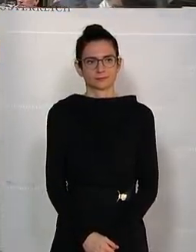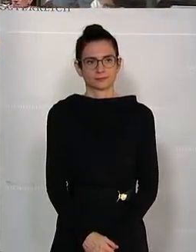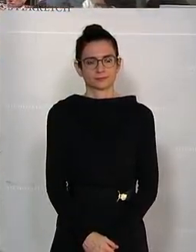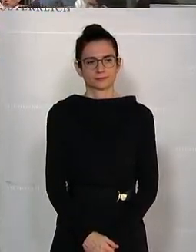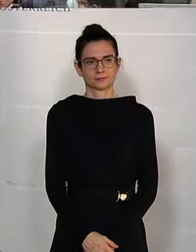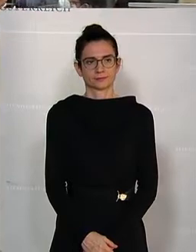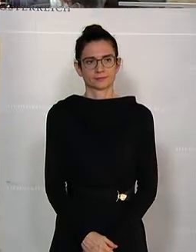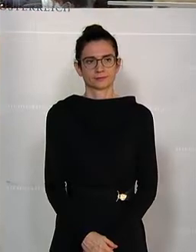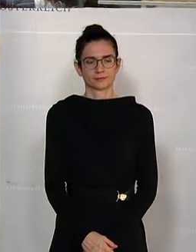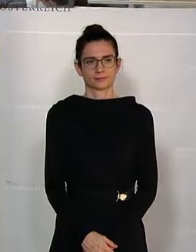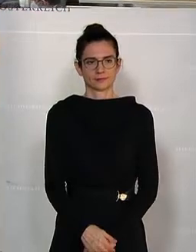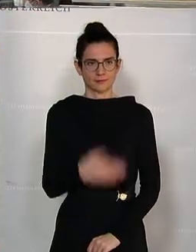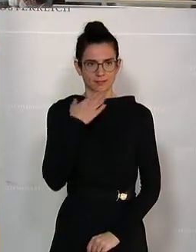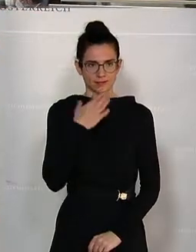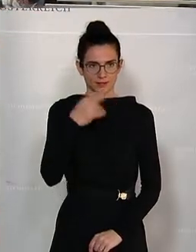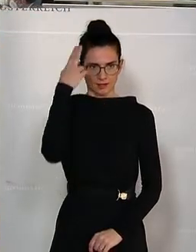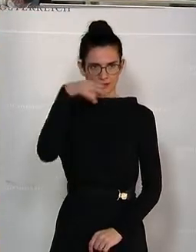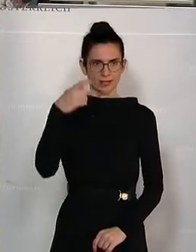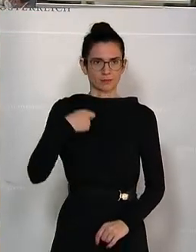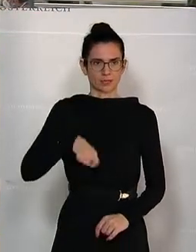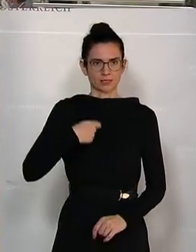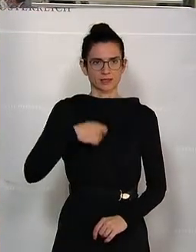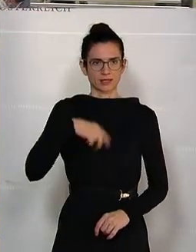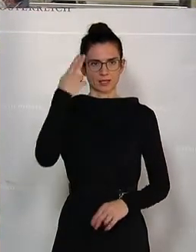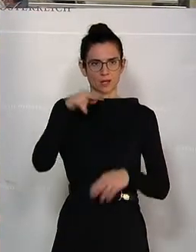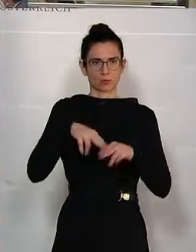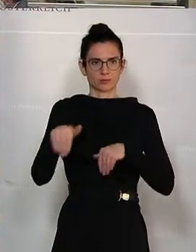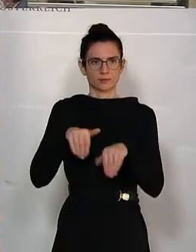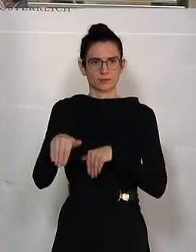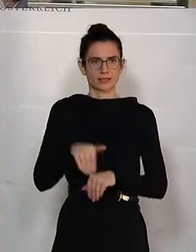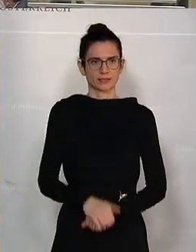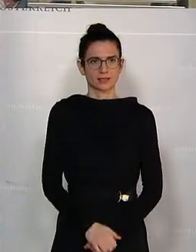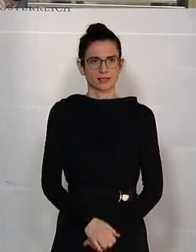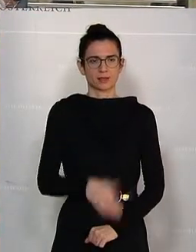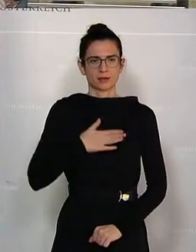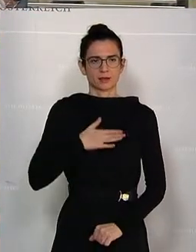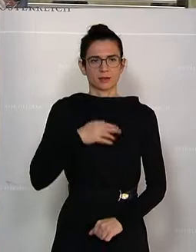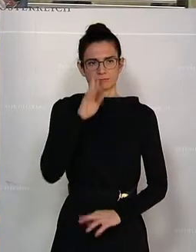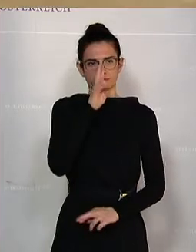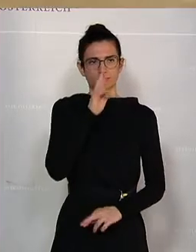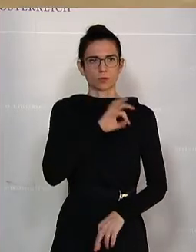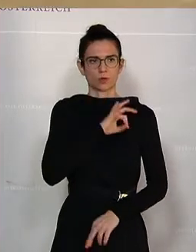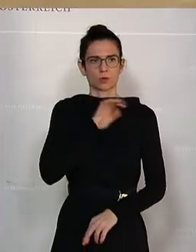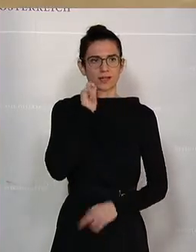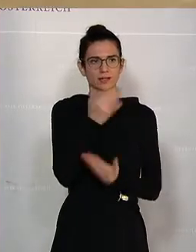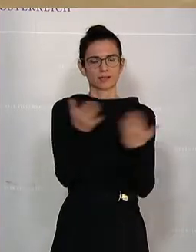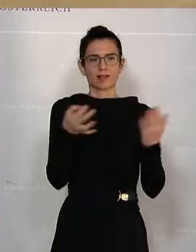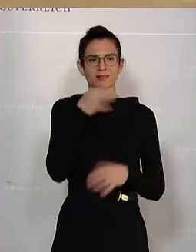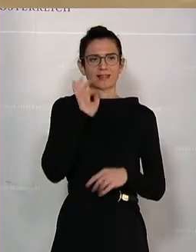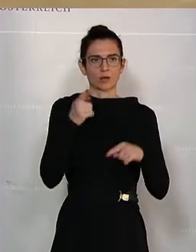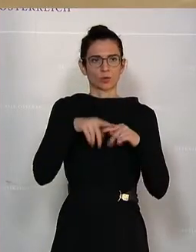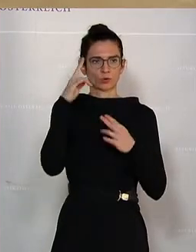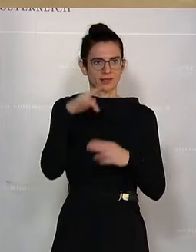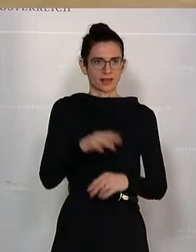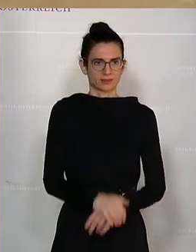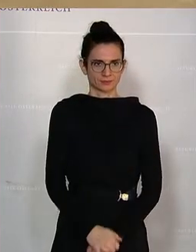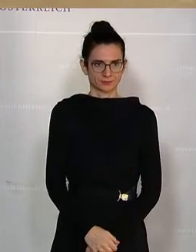Graz. Danke, Herr Präsident, geschätzter Herr Bundesminister, meine geschätzten Kolleginnen und Kollegen, sehr geehrte Damen und Herren.